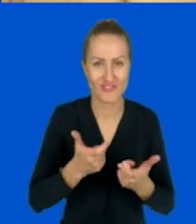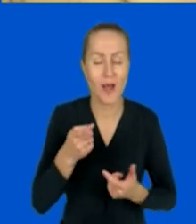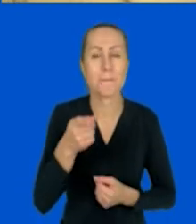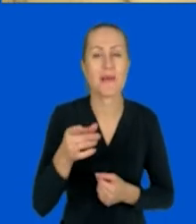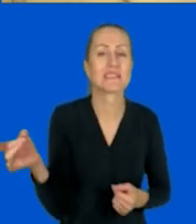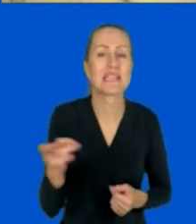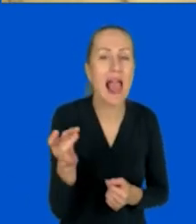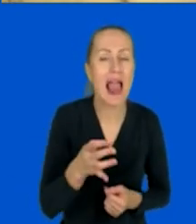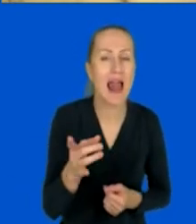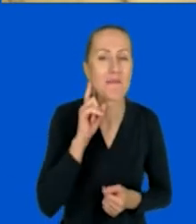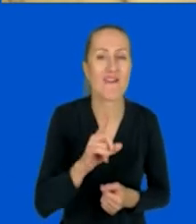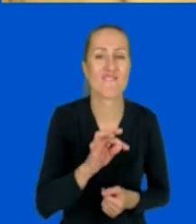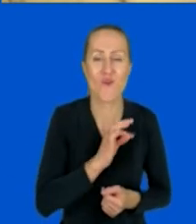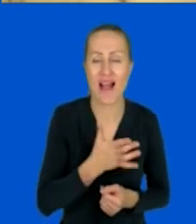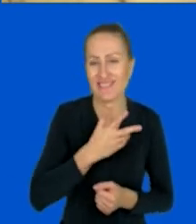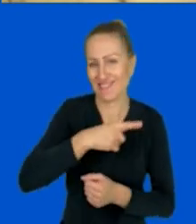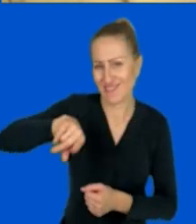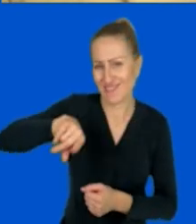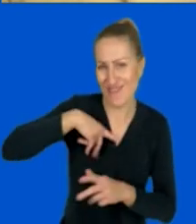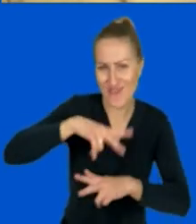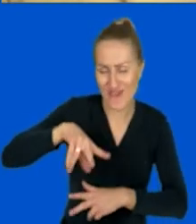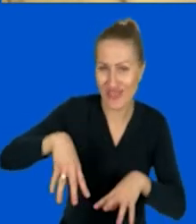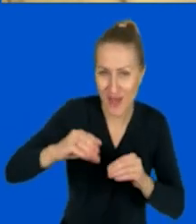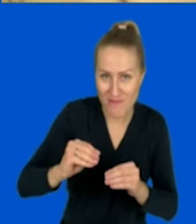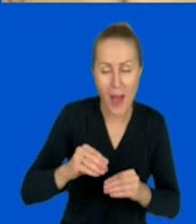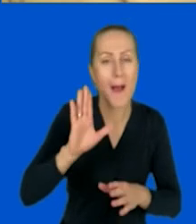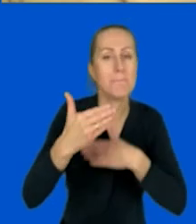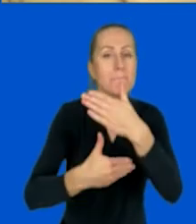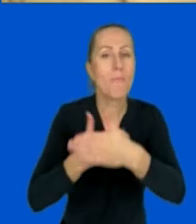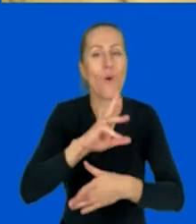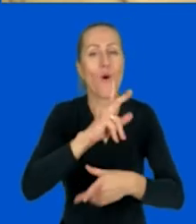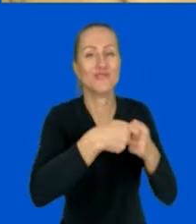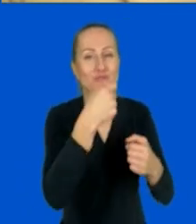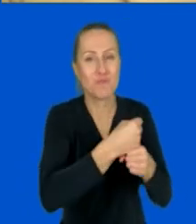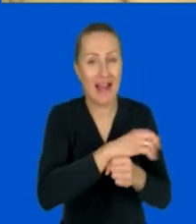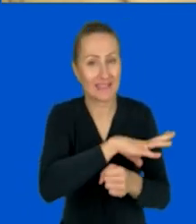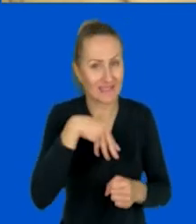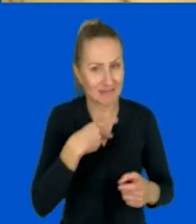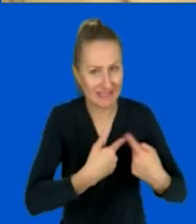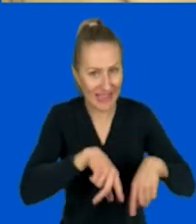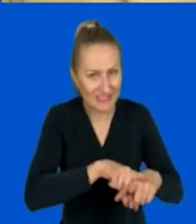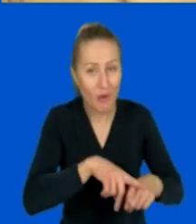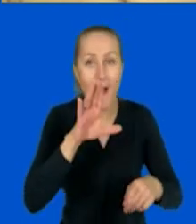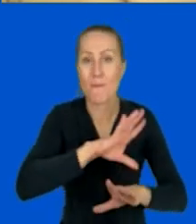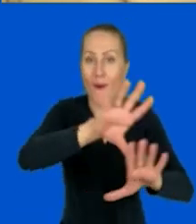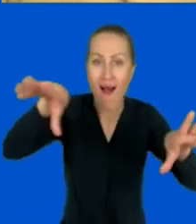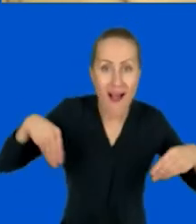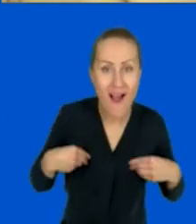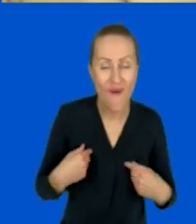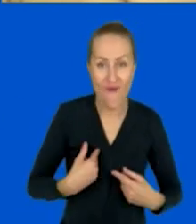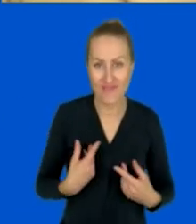ze swoimi bliskimi, żeby przetestować, a później z współpracownikami w swoim zespole, a później z całą organizacją.